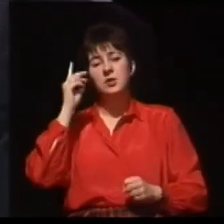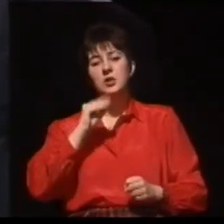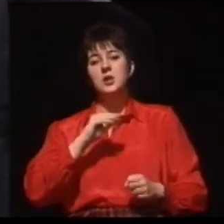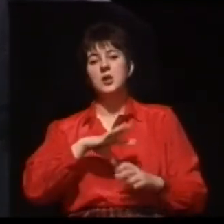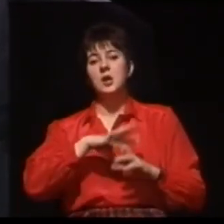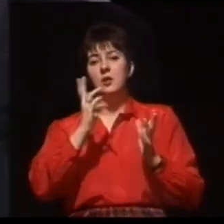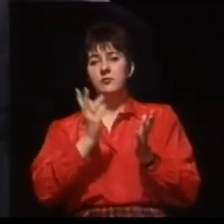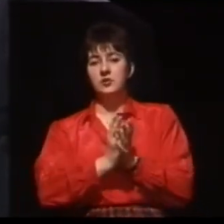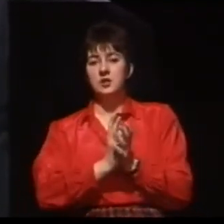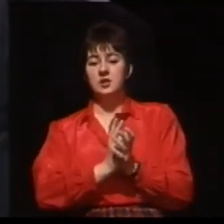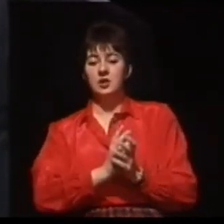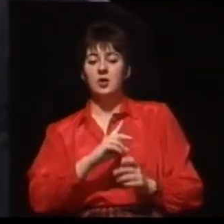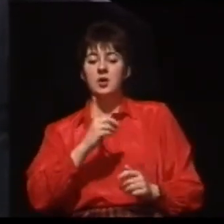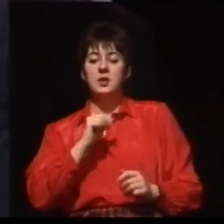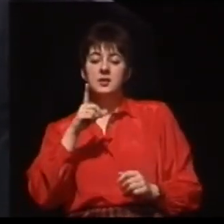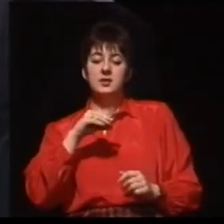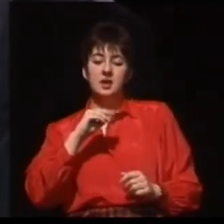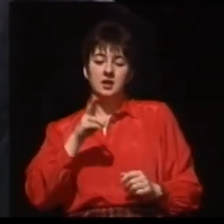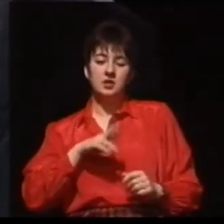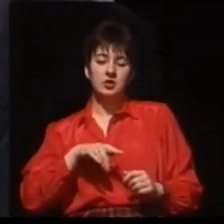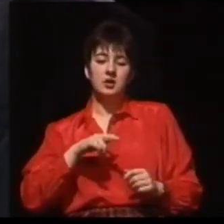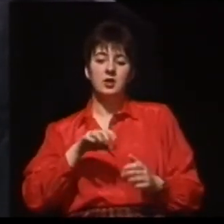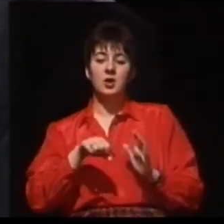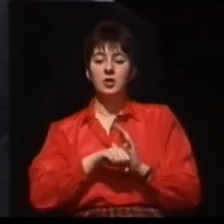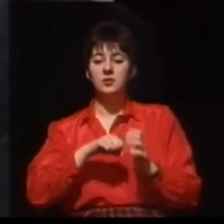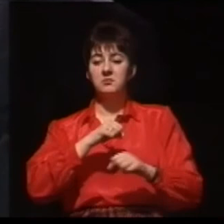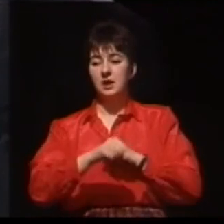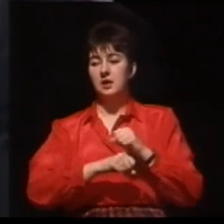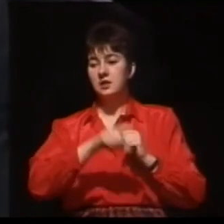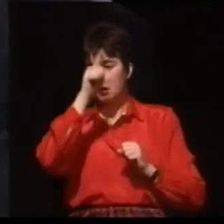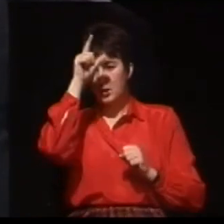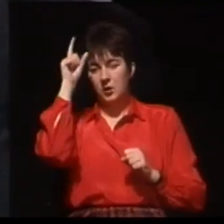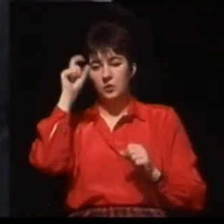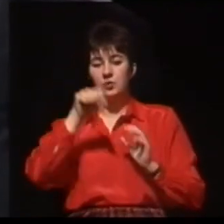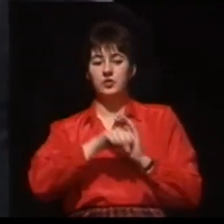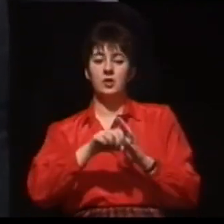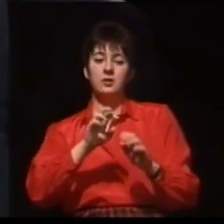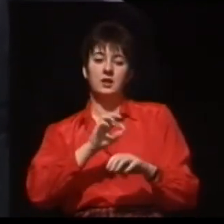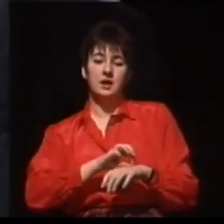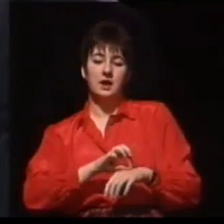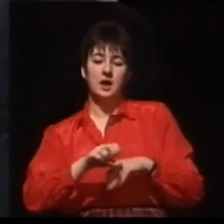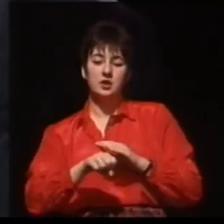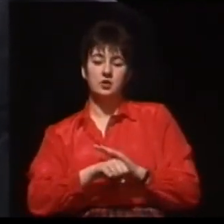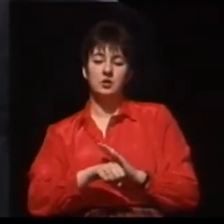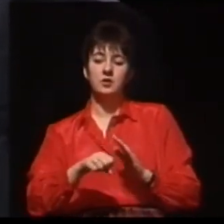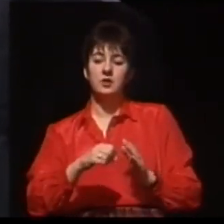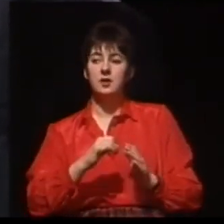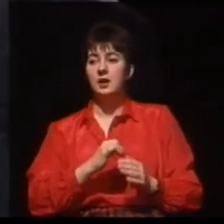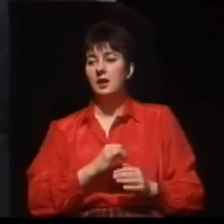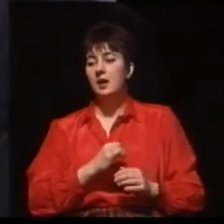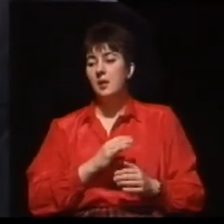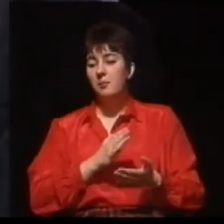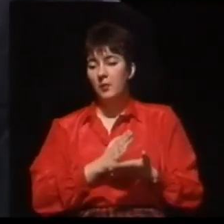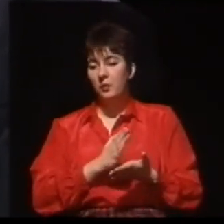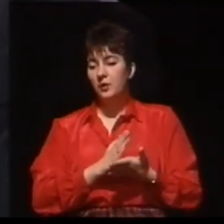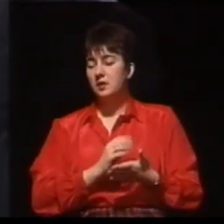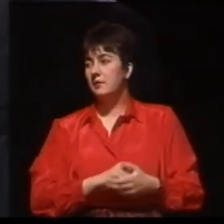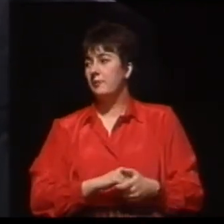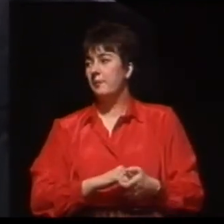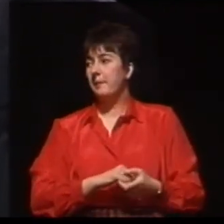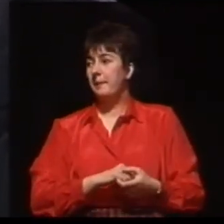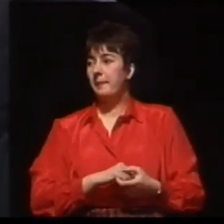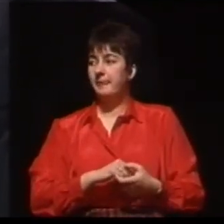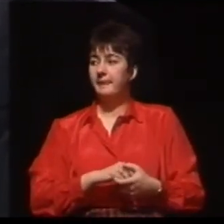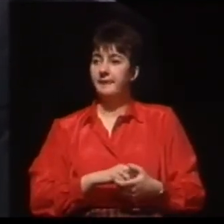jest więcej otolaryngologów niż w Anglii, to czy Państwo z tego wyciągniecie wniosek niż w całej Anglii, że w Warszawie jest